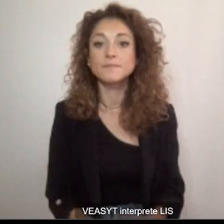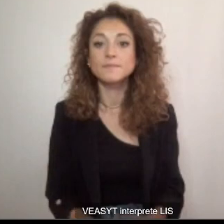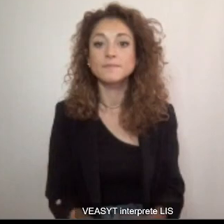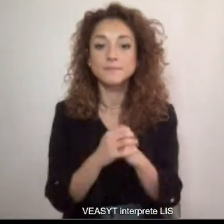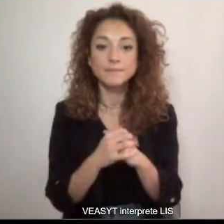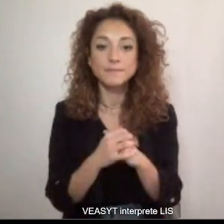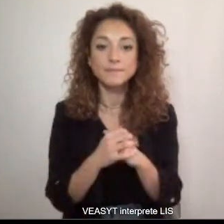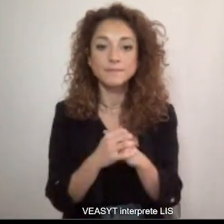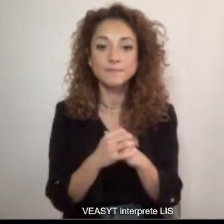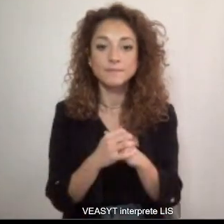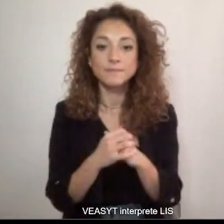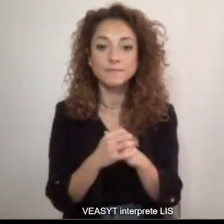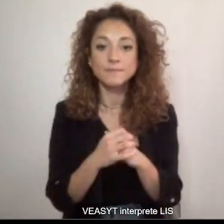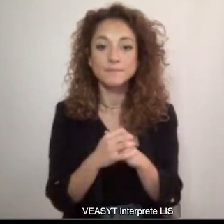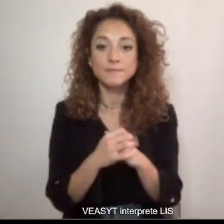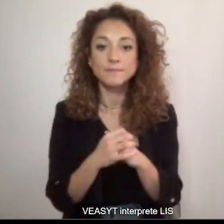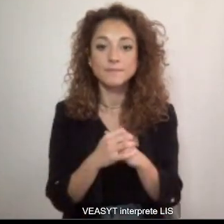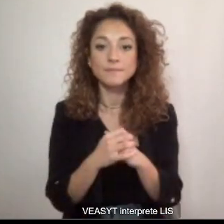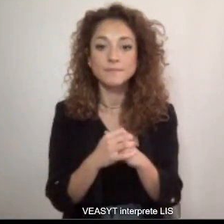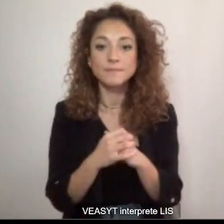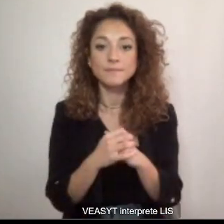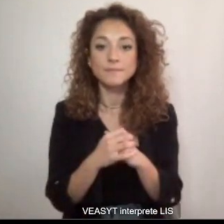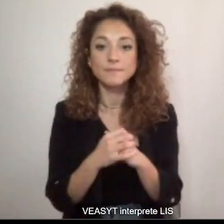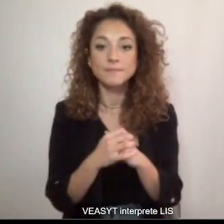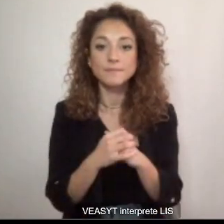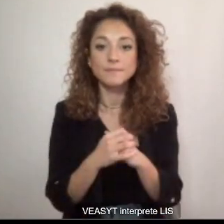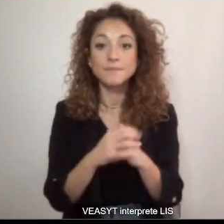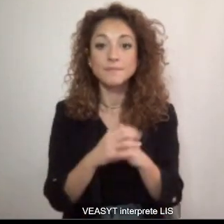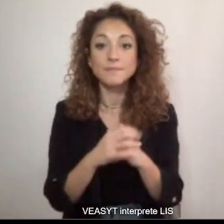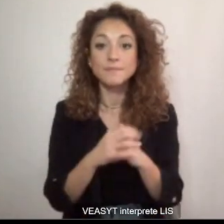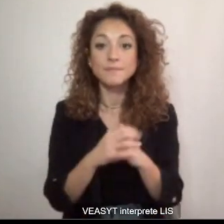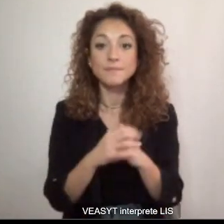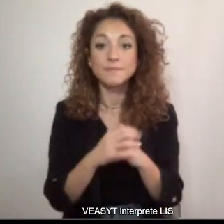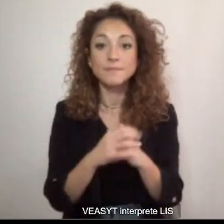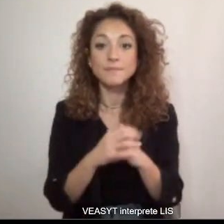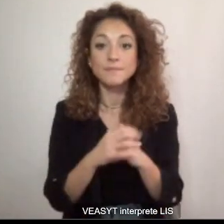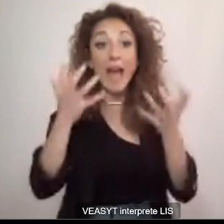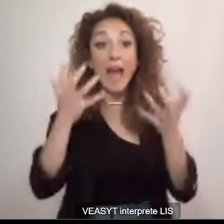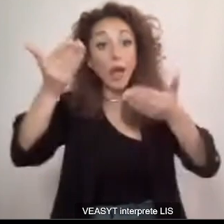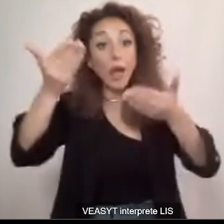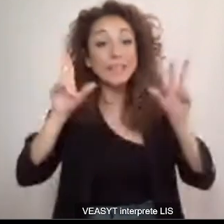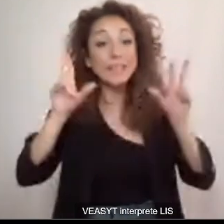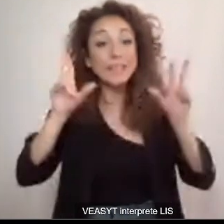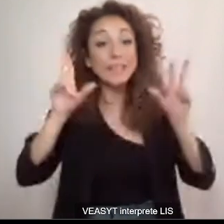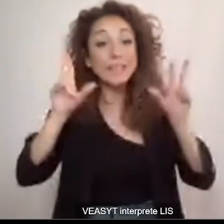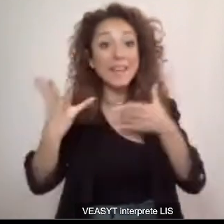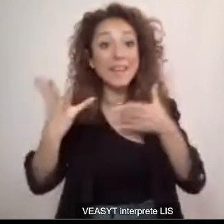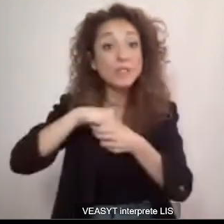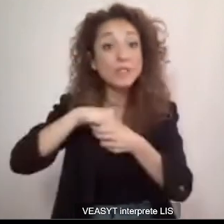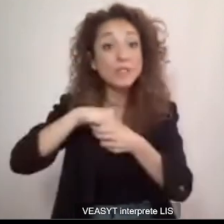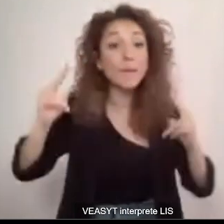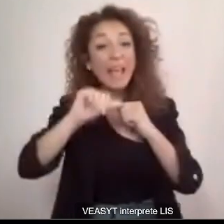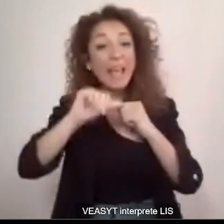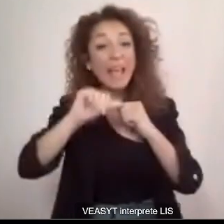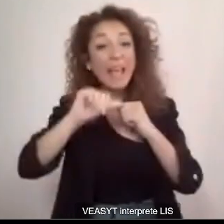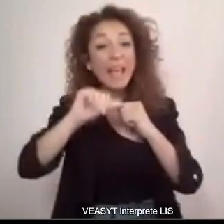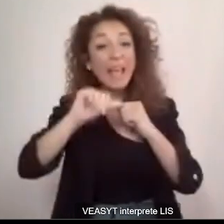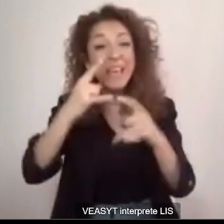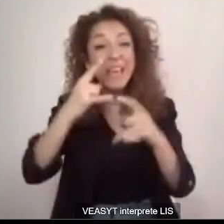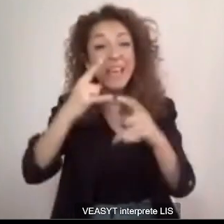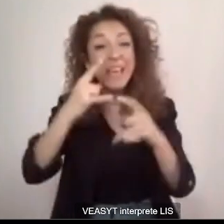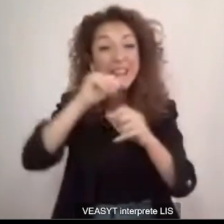L'accoglienza innovativa e inclusiva tra architettura e pittura in tarsio nella chiesa di Santa Maria in organo.